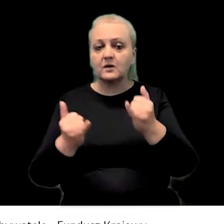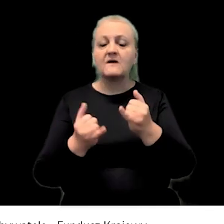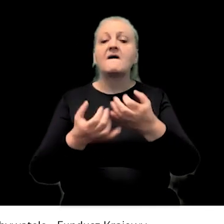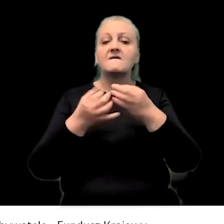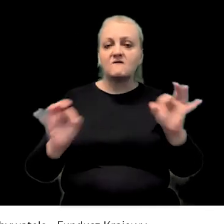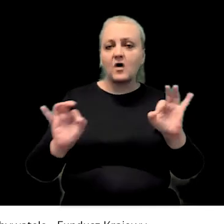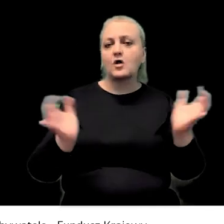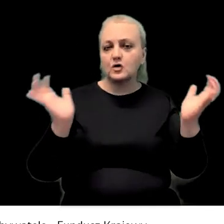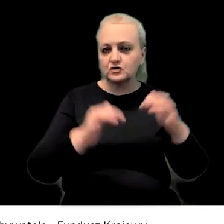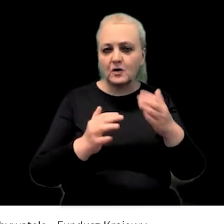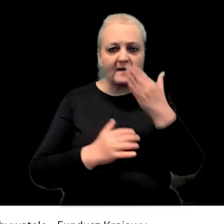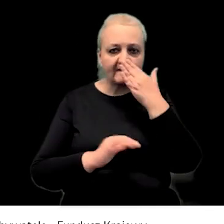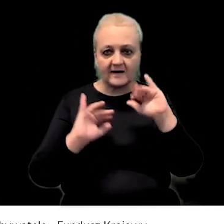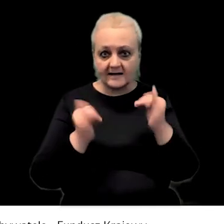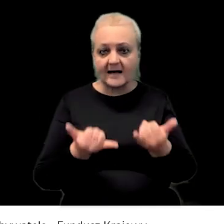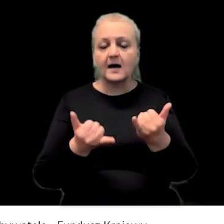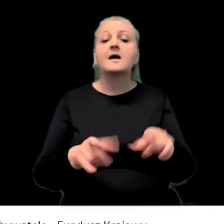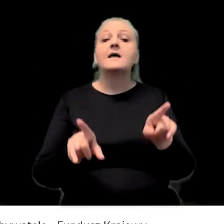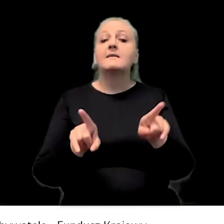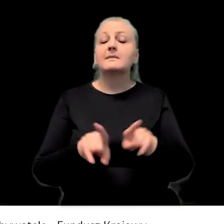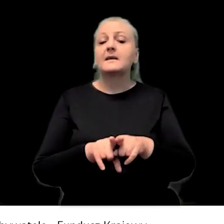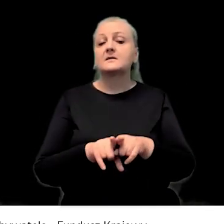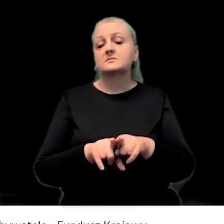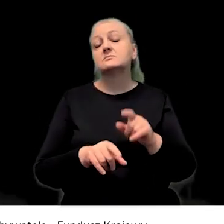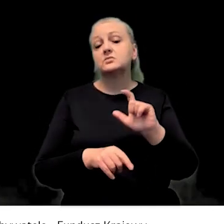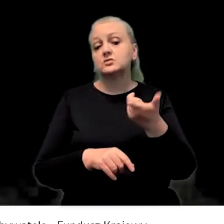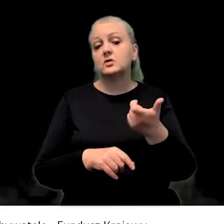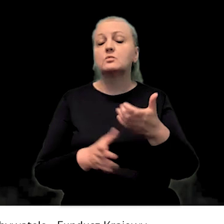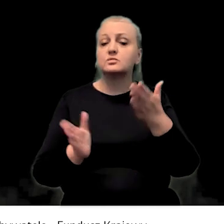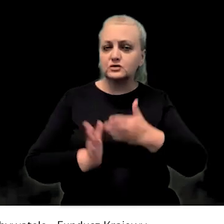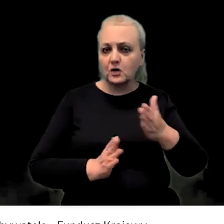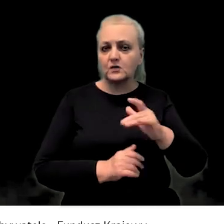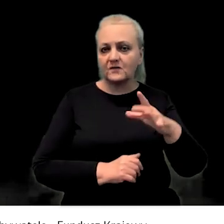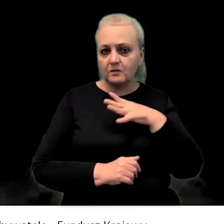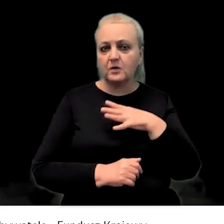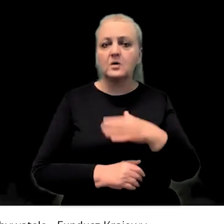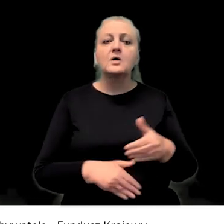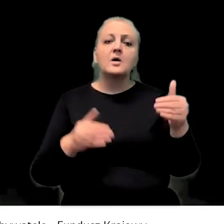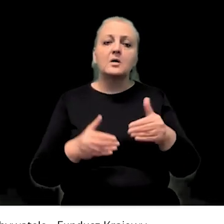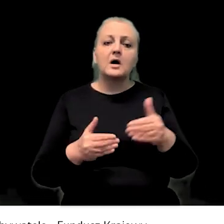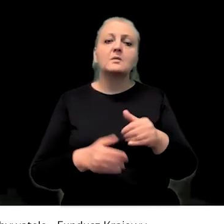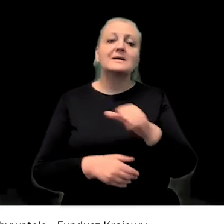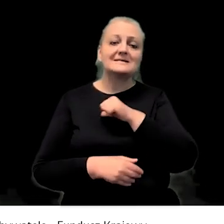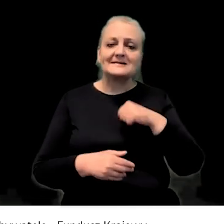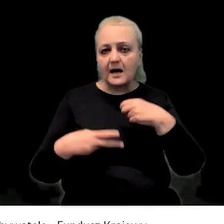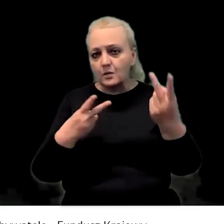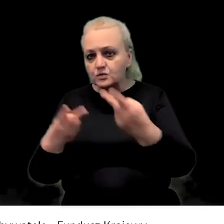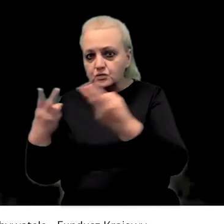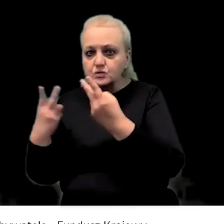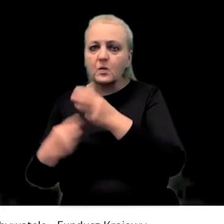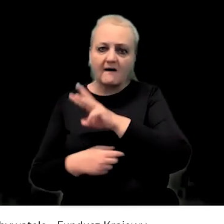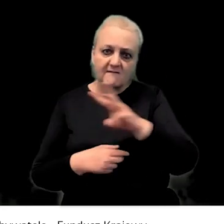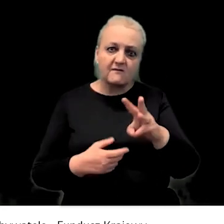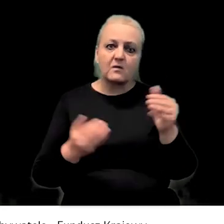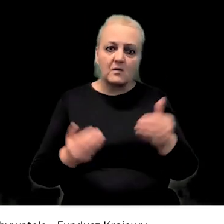i do tych informacji dotyczących samej wolności zgromadzeń i tego, co przygotowaliśmy też, więc można albo już